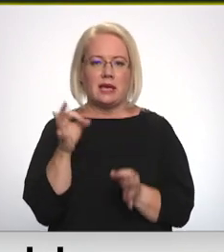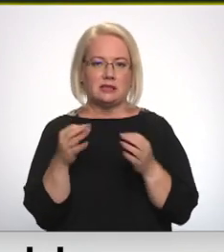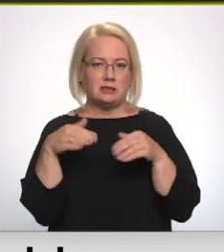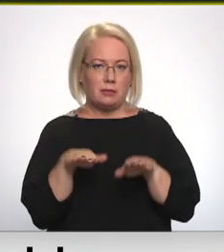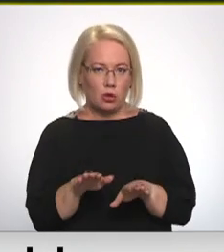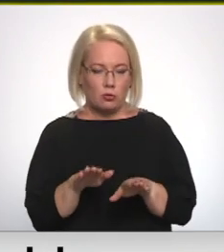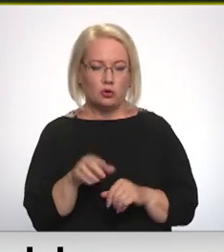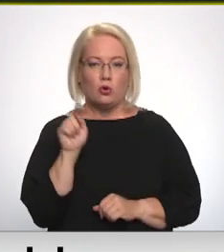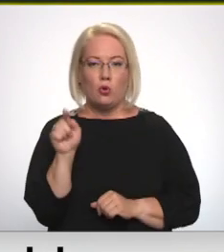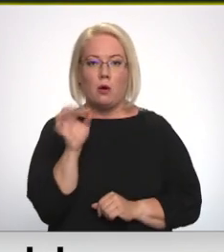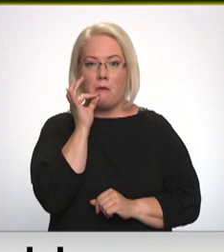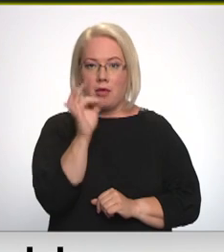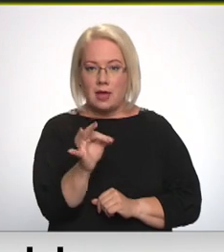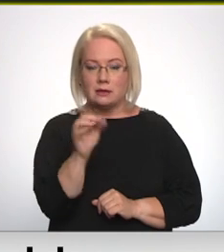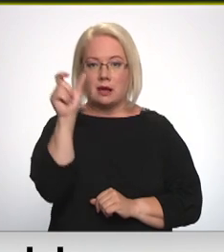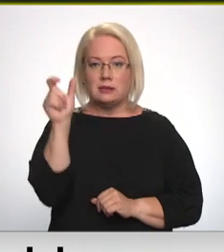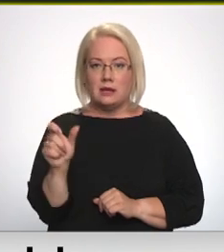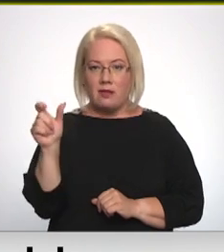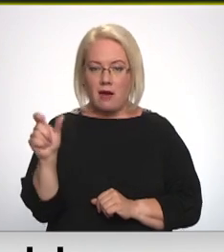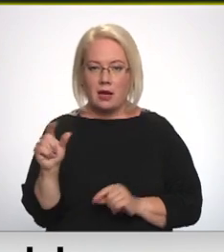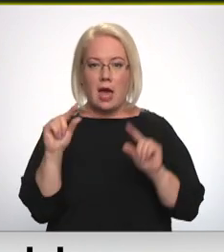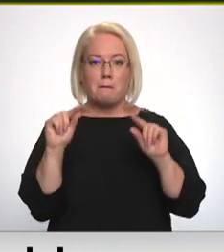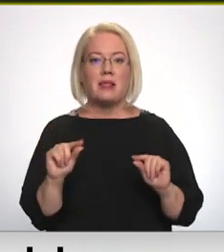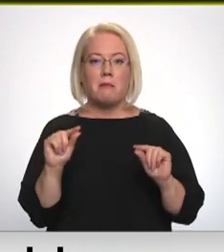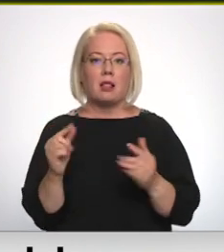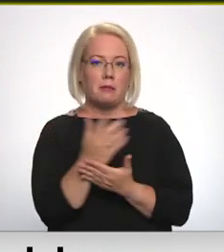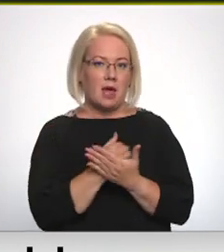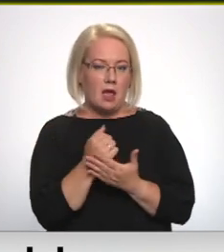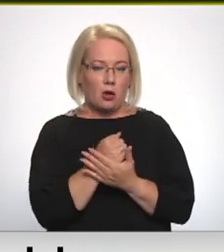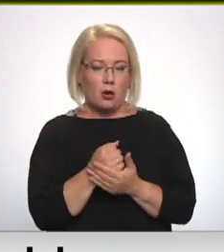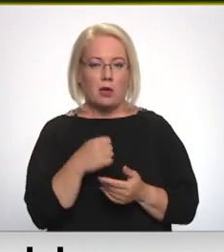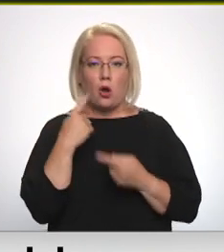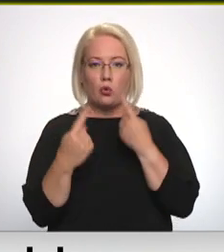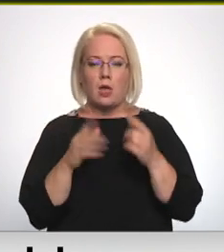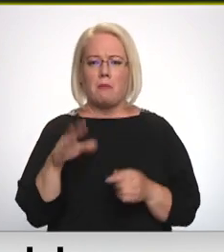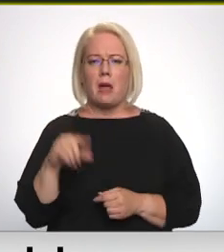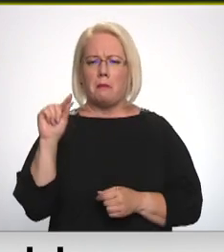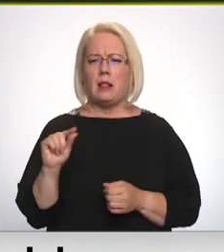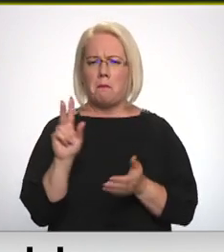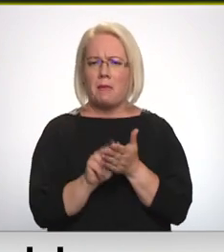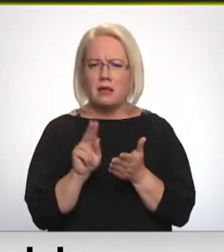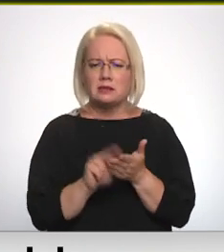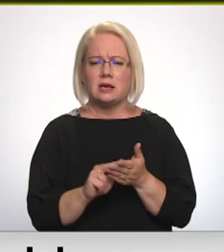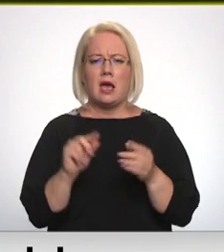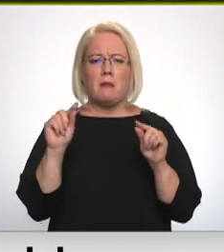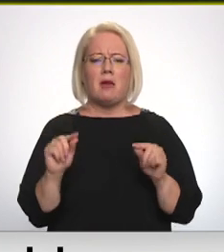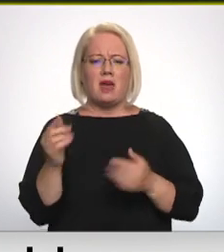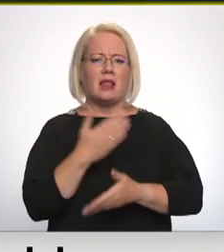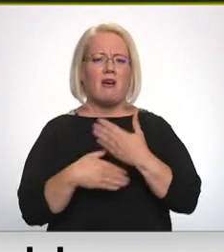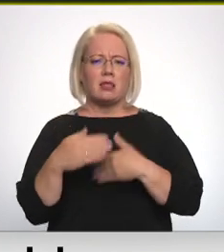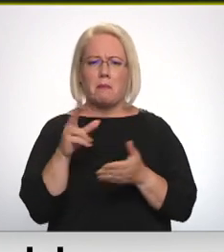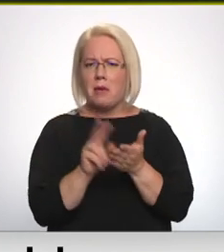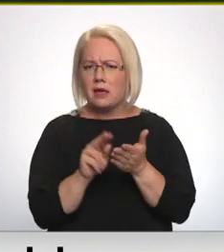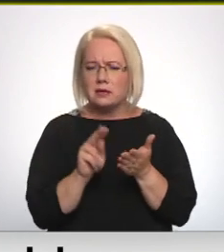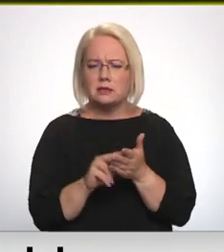ir pateikts, ka cilvēkiem ar minimālajiem ienākumiem, ja mēs runājam par minimālām pensijām, vecuma vai invaliditātes pensijām